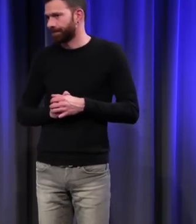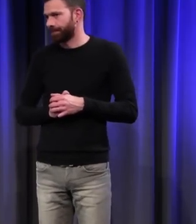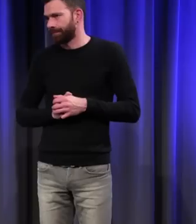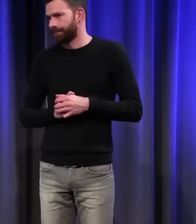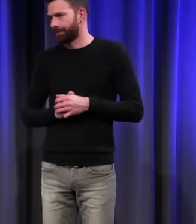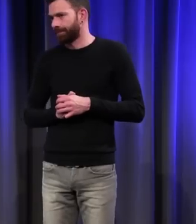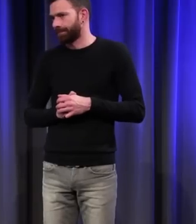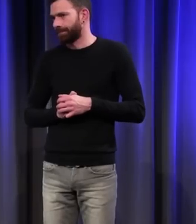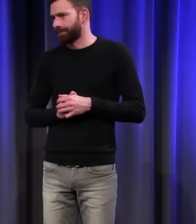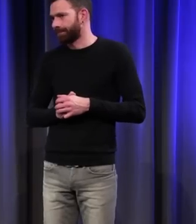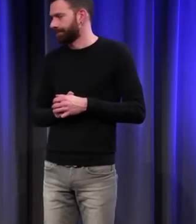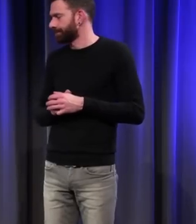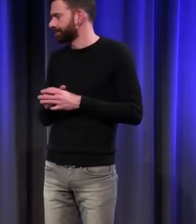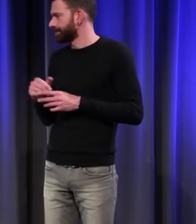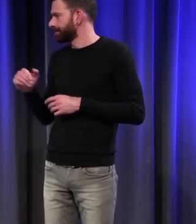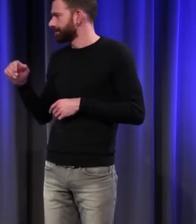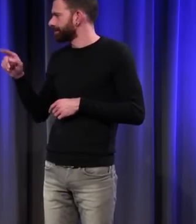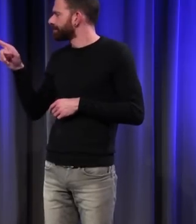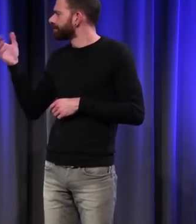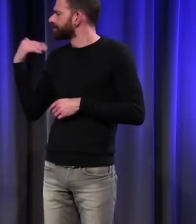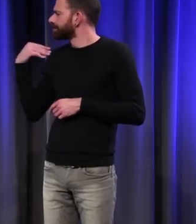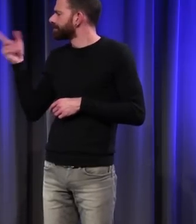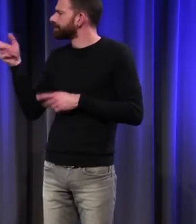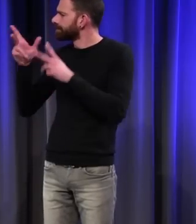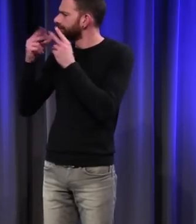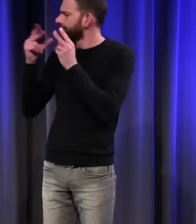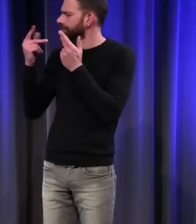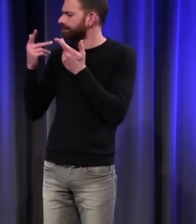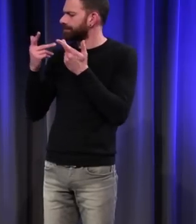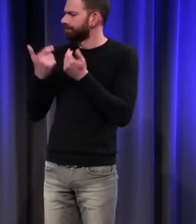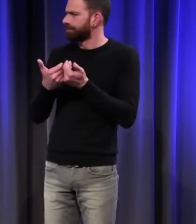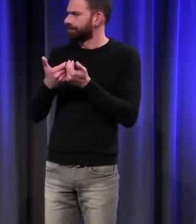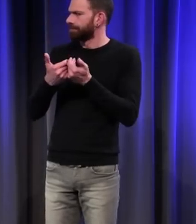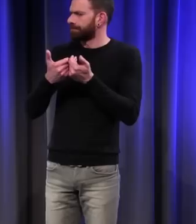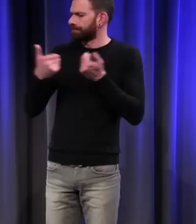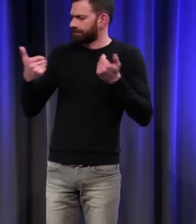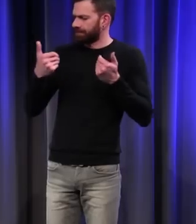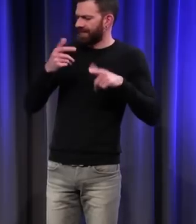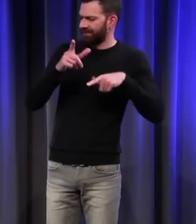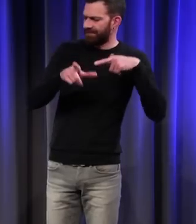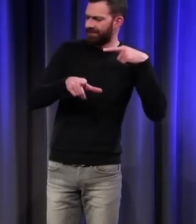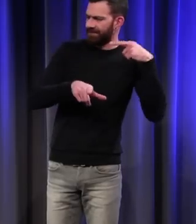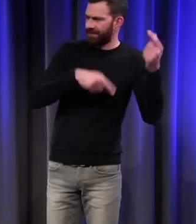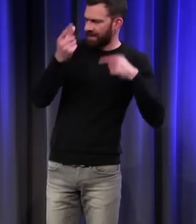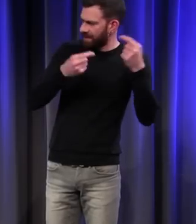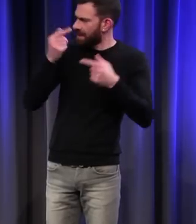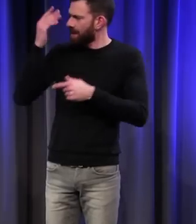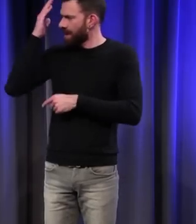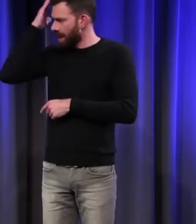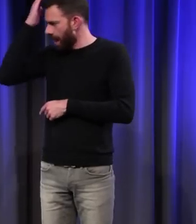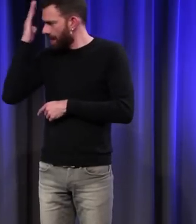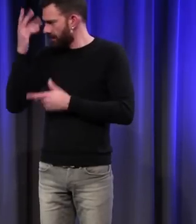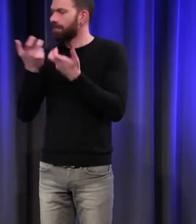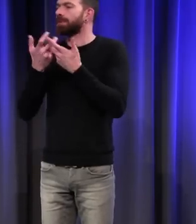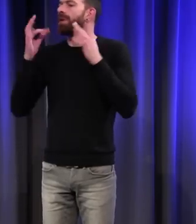Merci. Vous aviez parlé de la différence entre le végétal et l'animal, notamment pour les